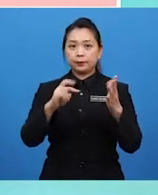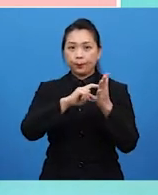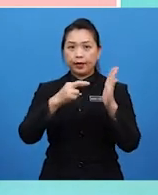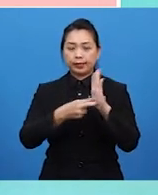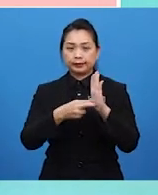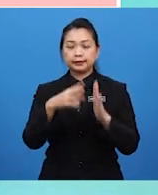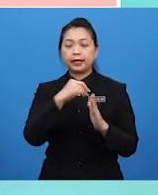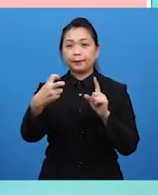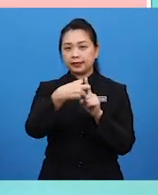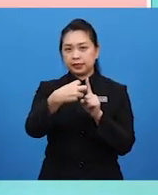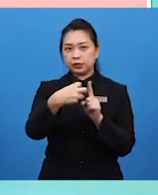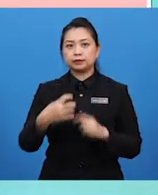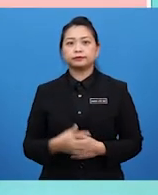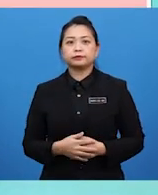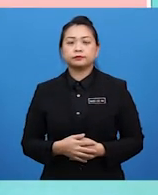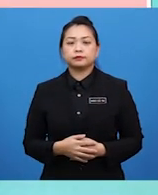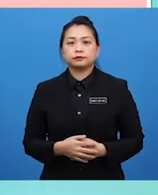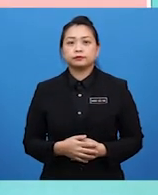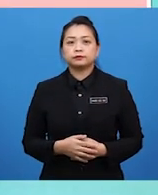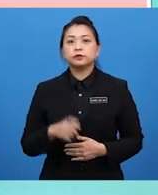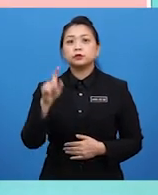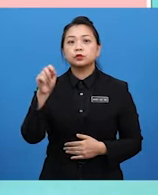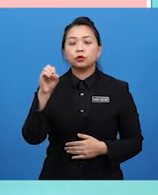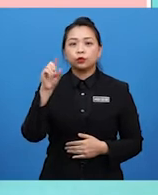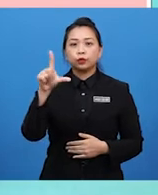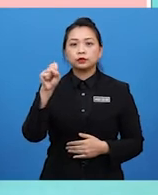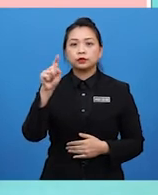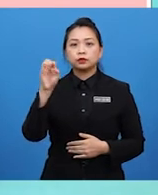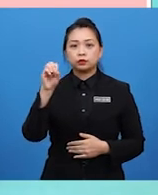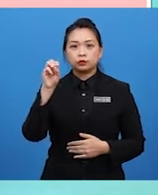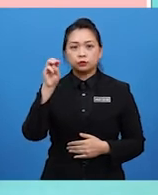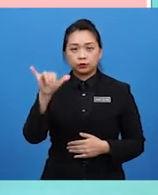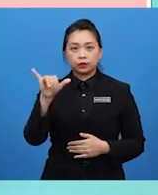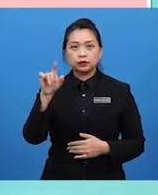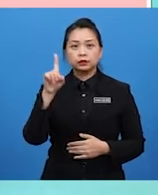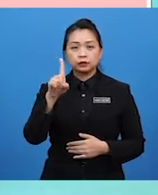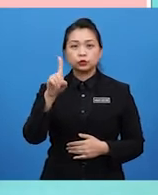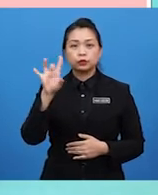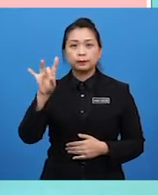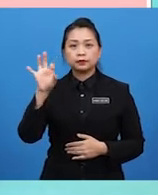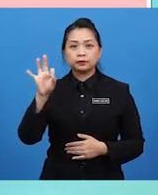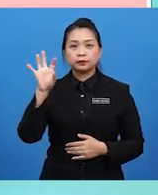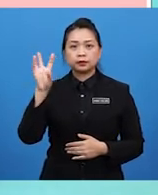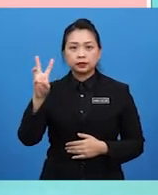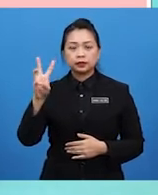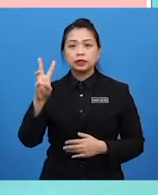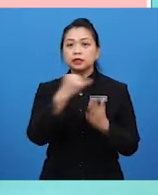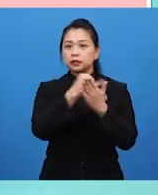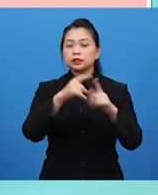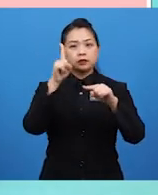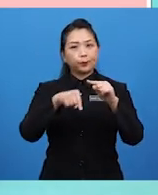serta mesej. Oh, patutlah. Tolstoy 1896 ada menyatakan seni tidak boleh